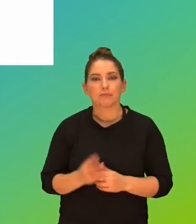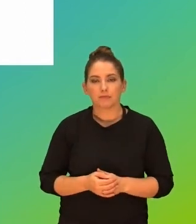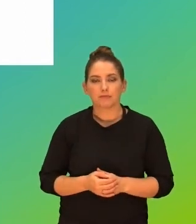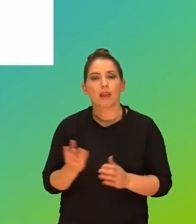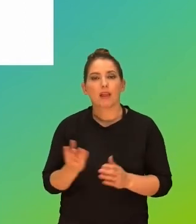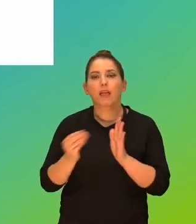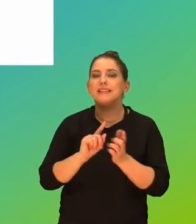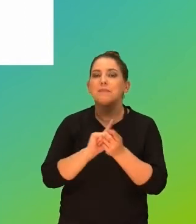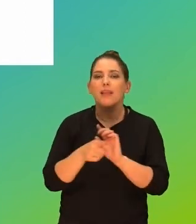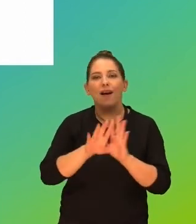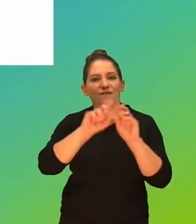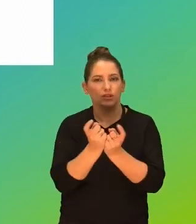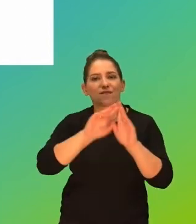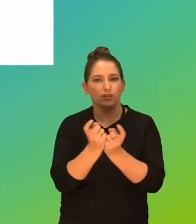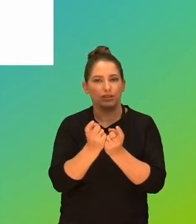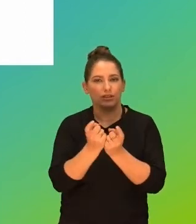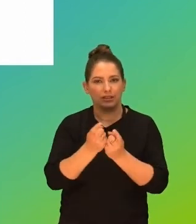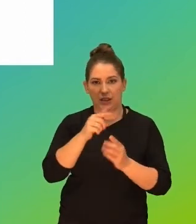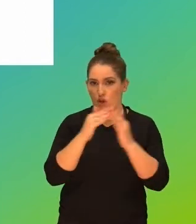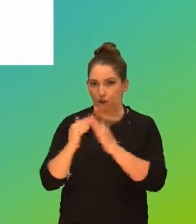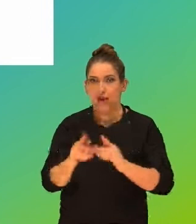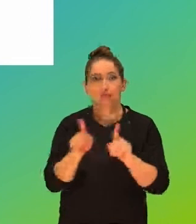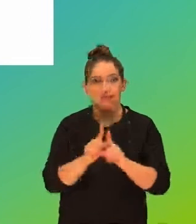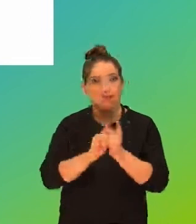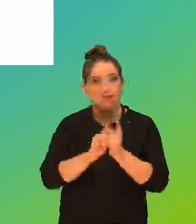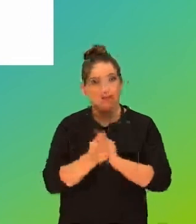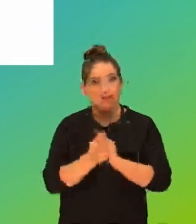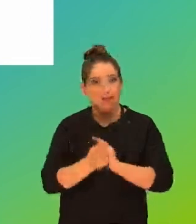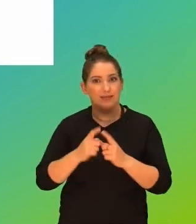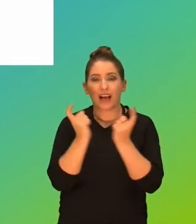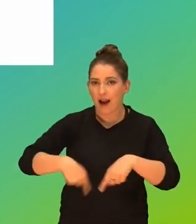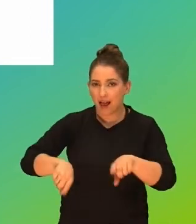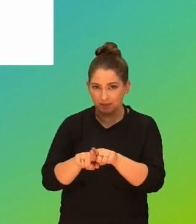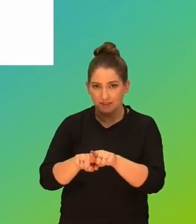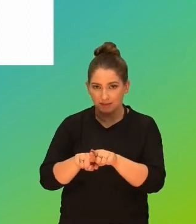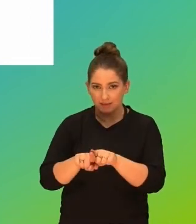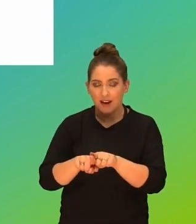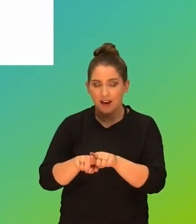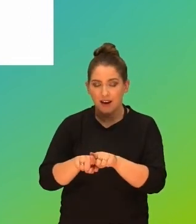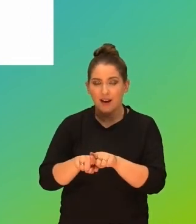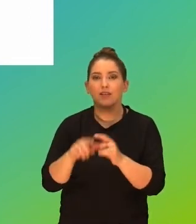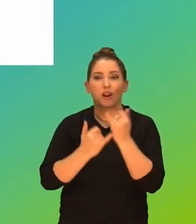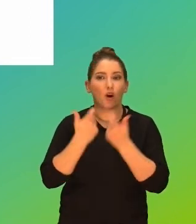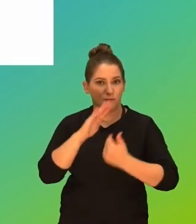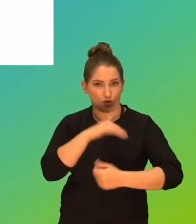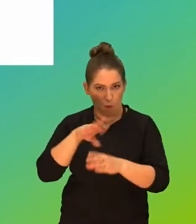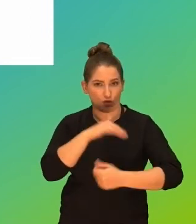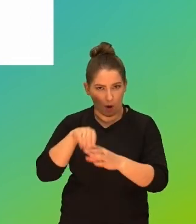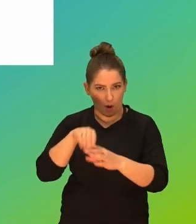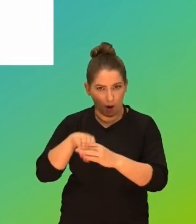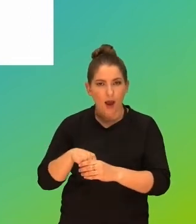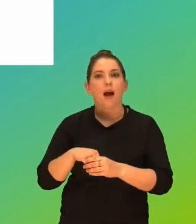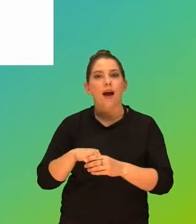Wprowadzajmy zmiany dla wszystkich domowników, ale też wprowadzajmy zmiany w całej klasie, jeżeli robimy to w szkole,